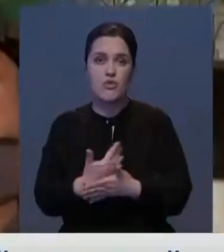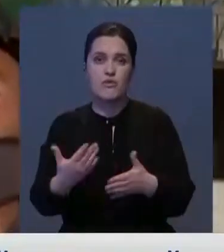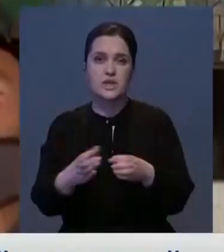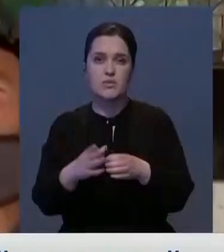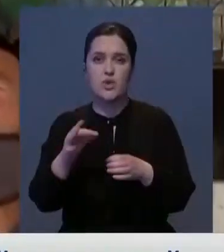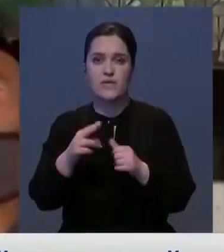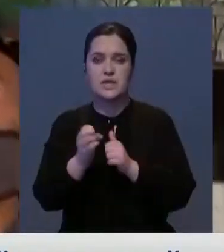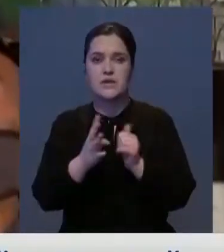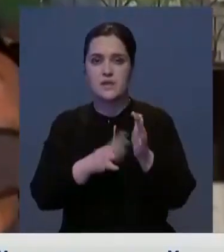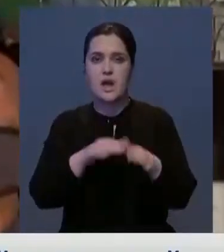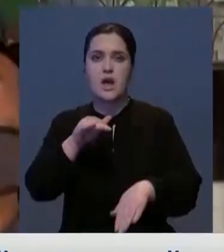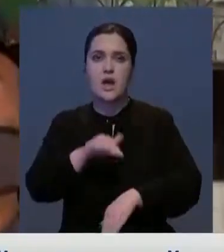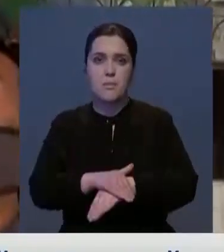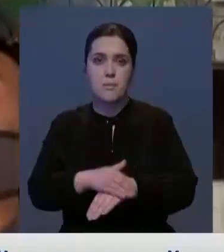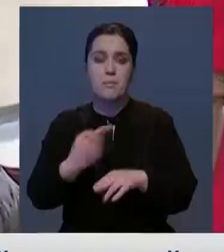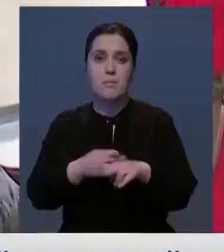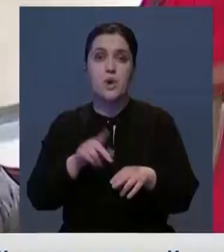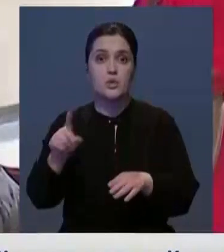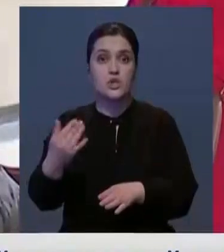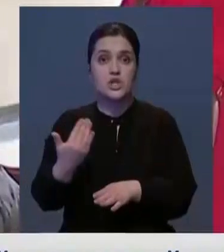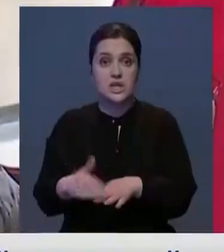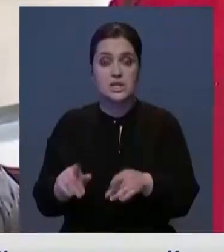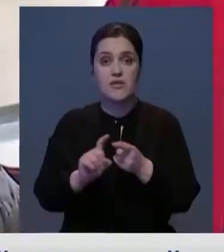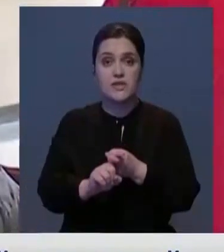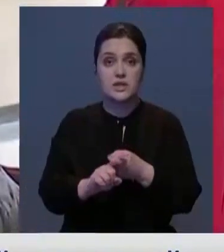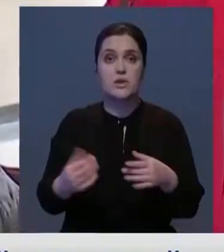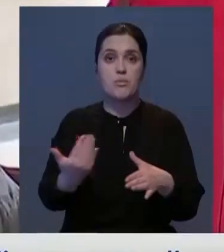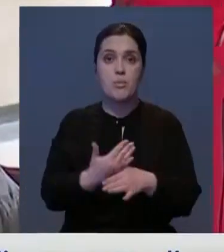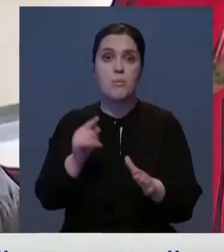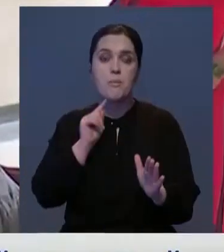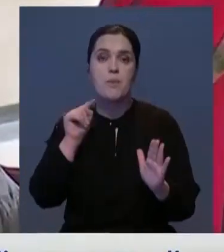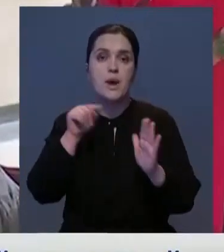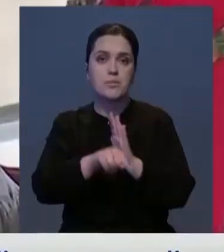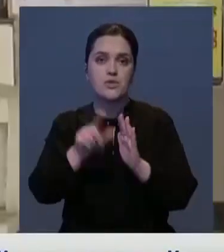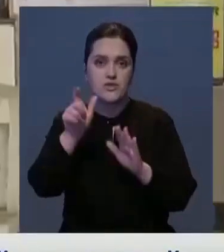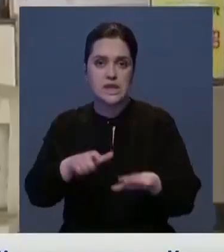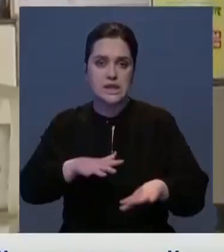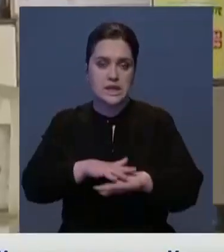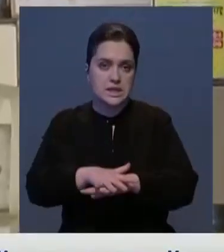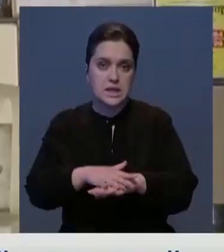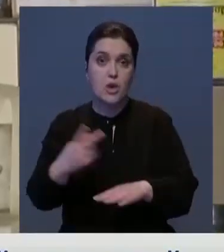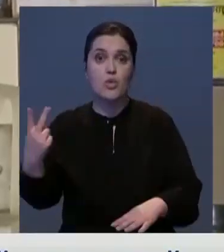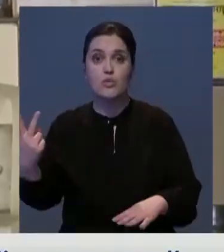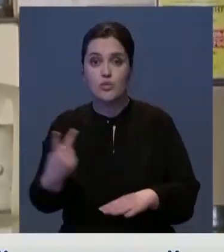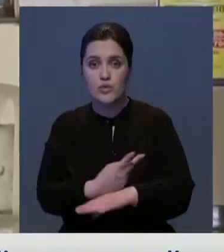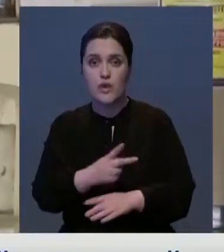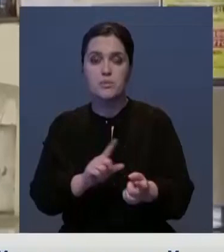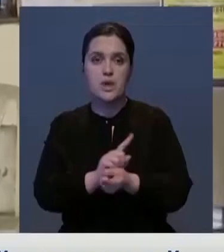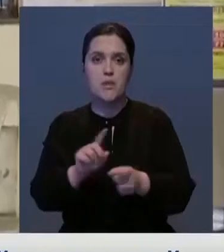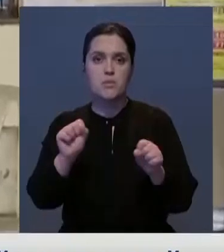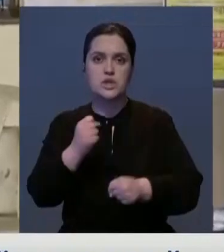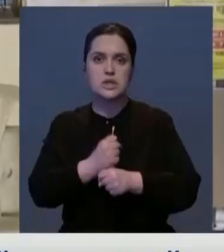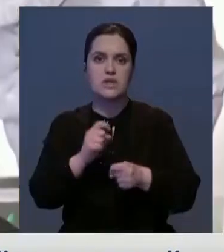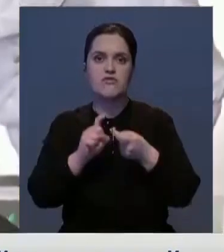-19 обнаружен в ключевых зонах той части вируса, с помощью которой он попадает в человеческие клетки. К тому же удвоенная